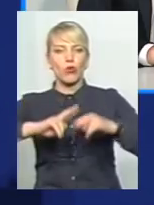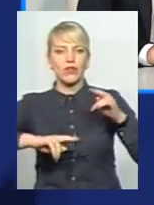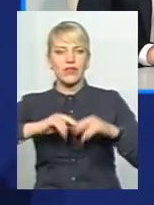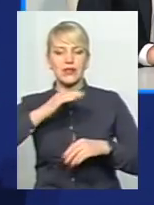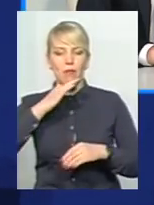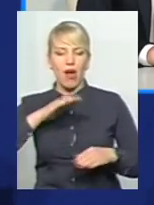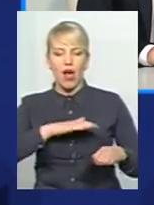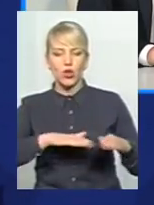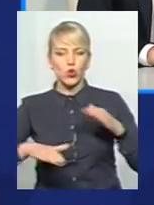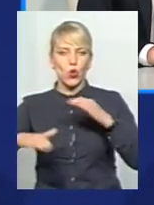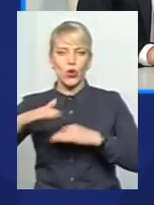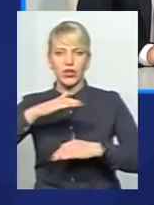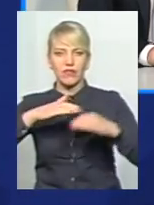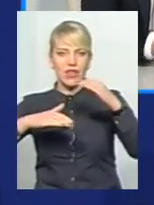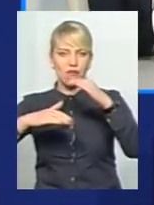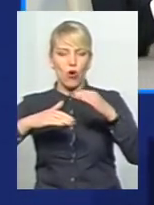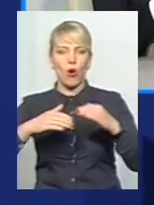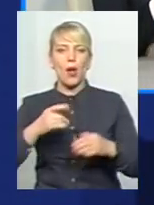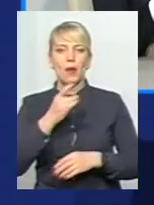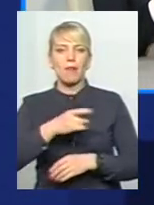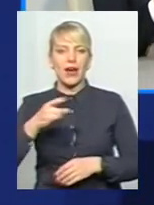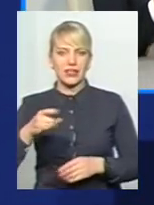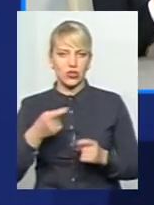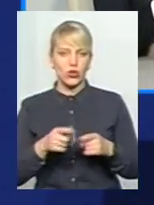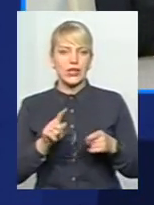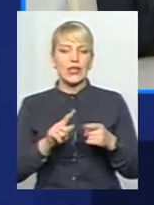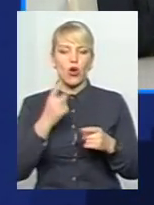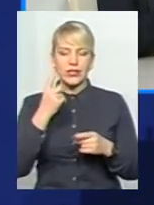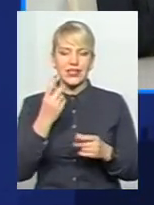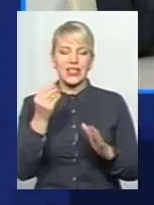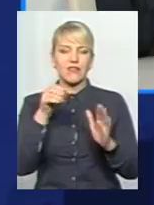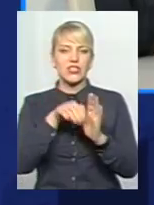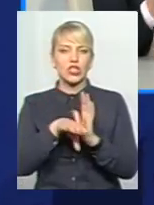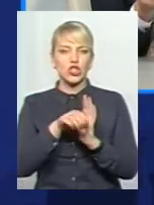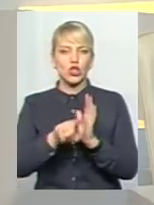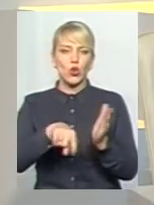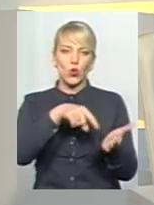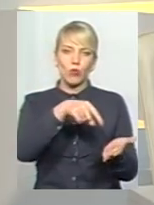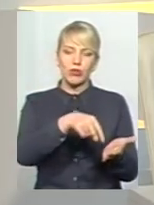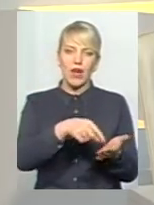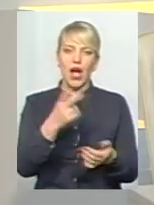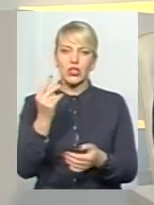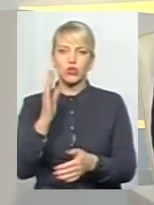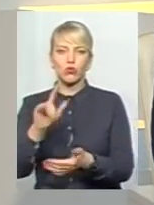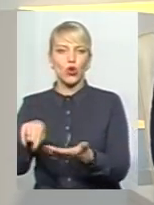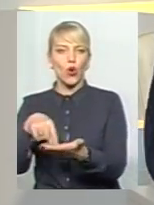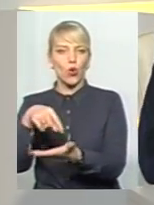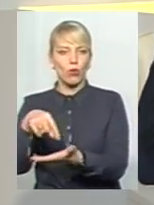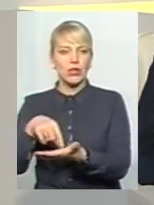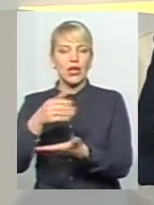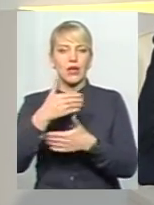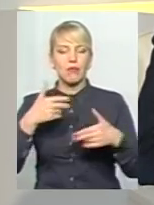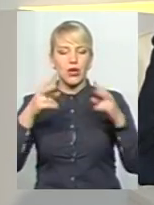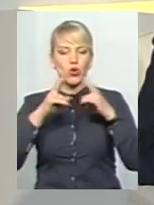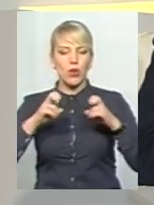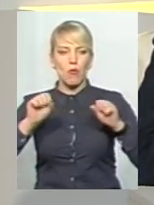планується, я би так сказав, напевно, такий інвестиційно-комунальний, інший планується комунальний і ми розглядаємо можливість